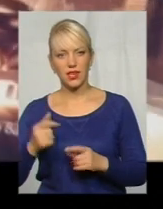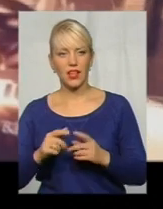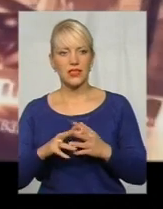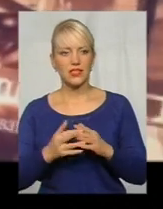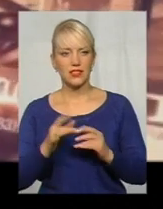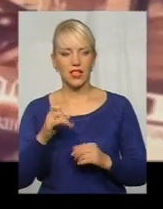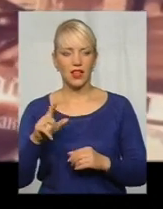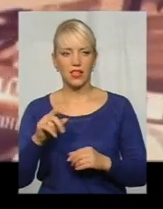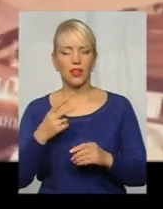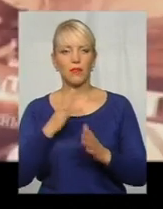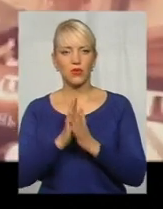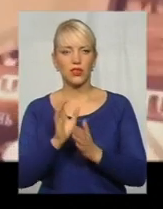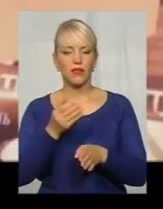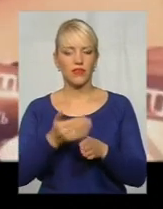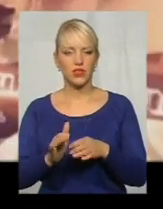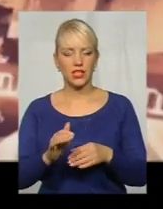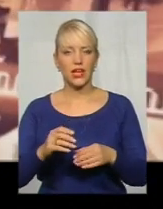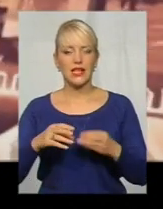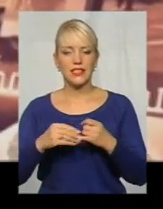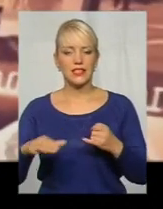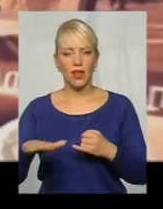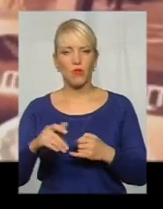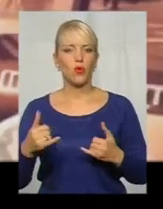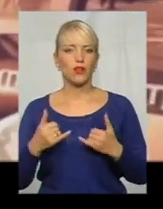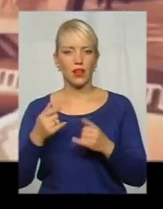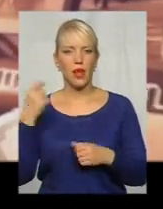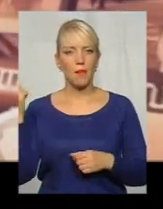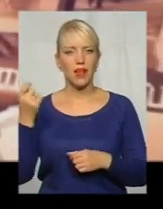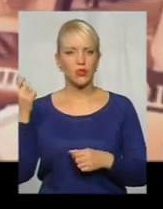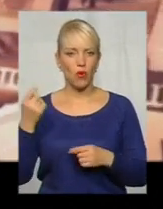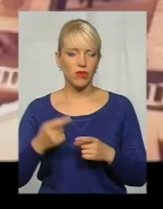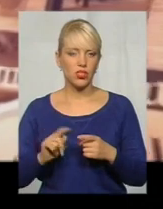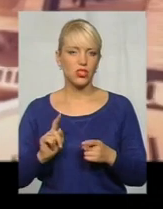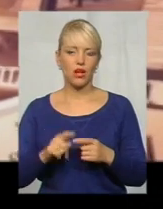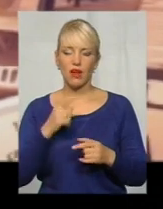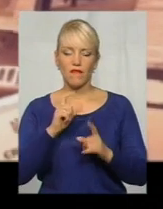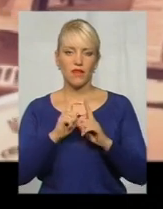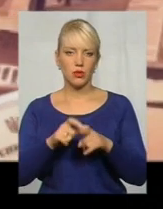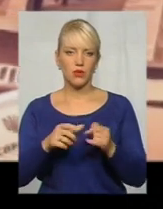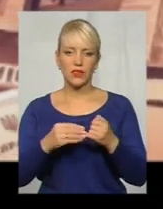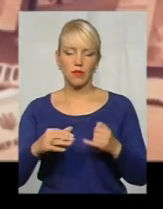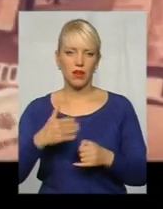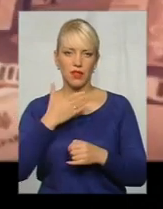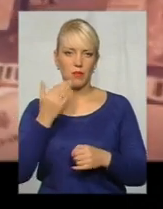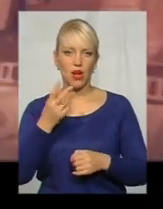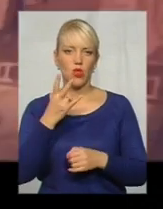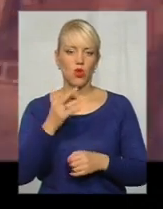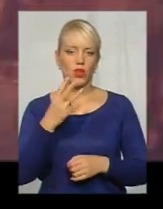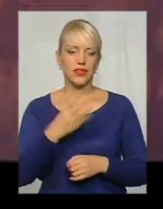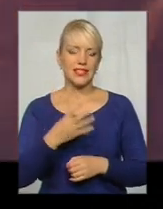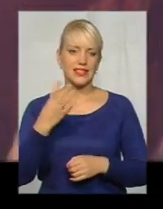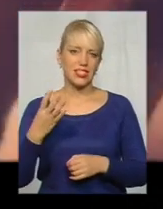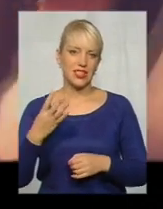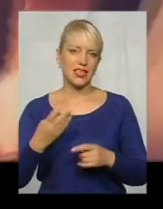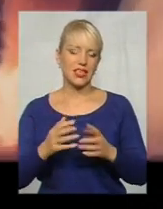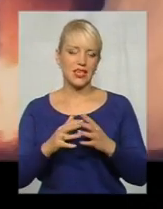пасовища. Відповідь землі немає. Натомість 34 земельні ділянки в 11 селах одномоментно